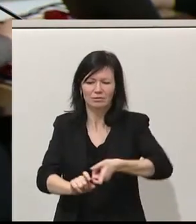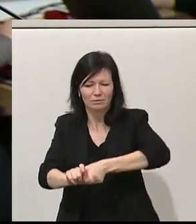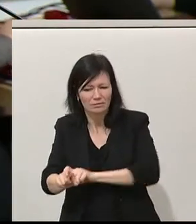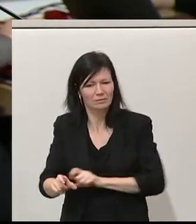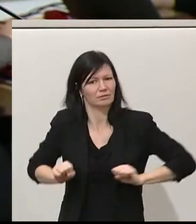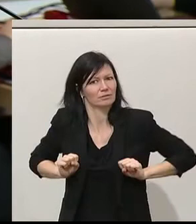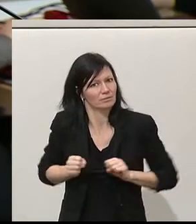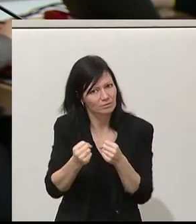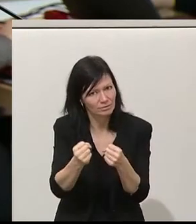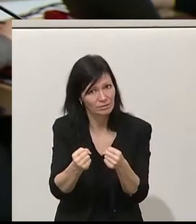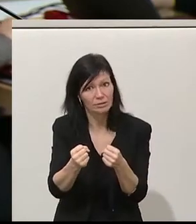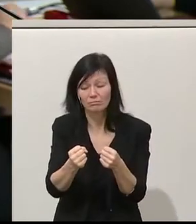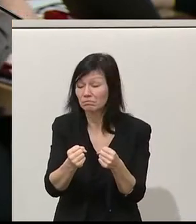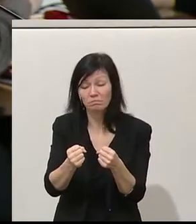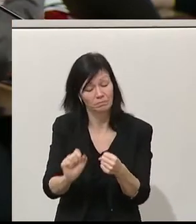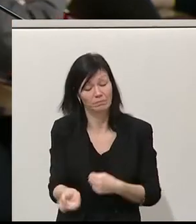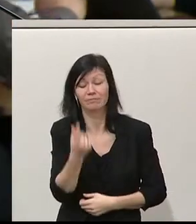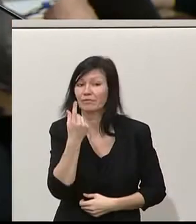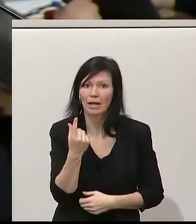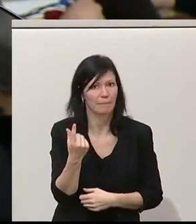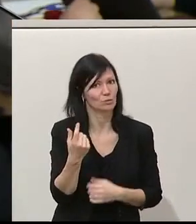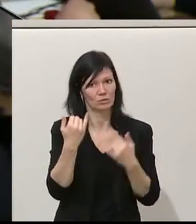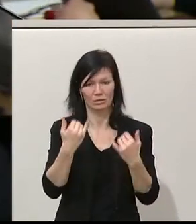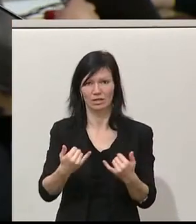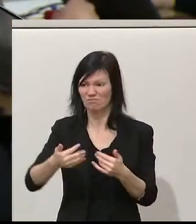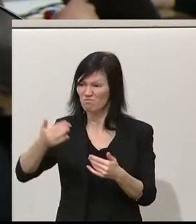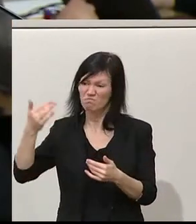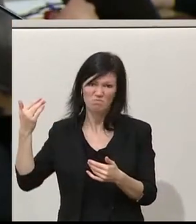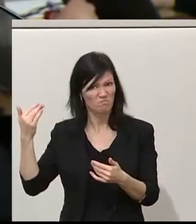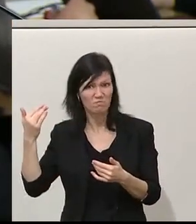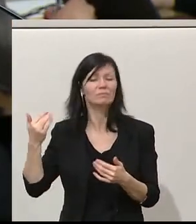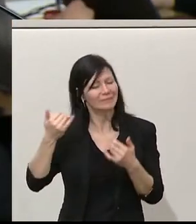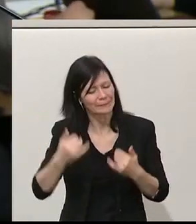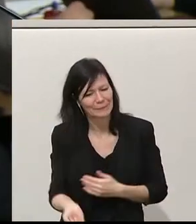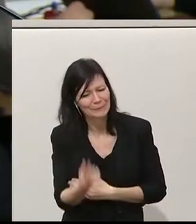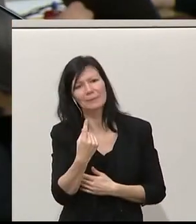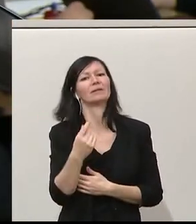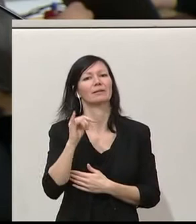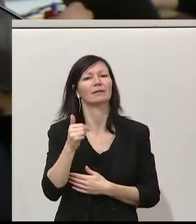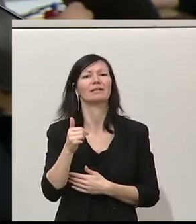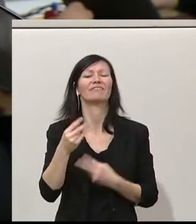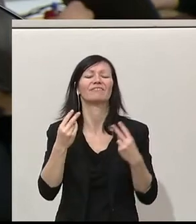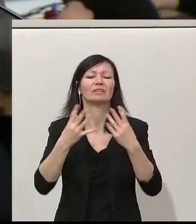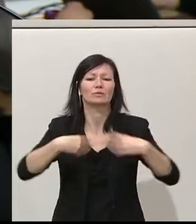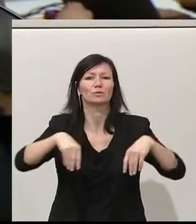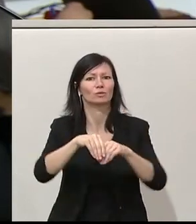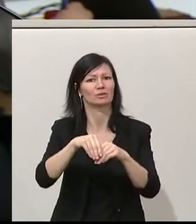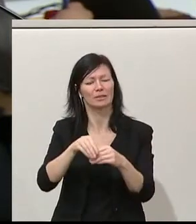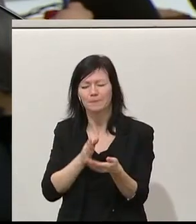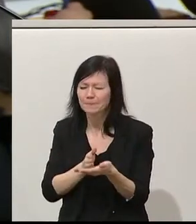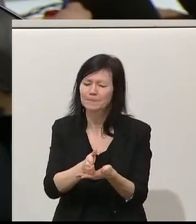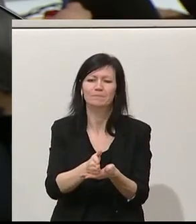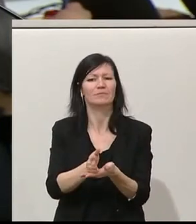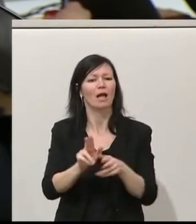was auch die gesellschaftliche Unterstützung betrifft. Und jetzt ist es deswegen so wichtig, dass wir gemeinsam mit den Menschen im